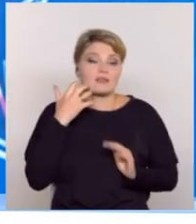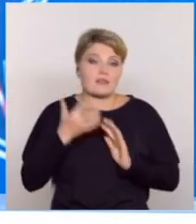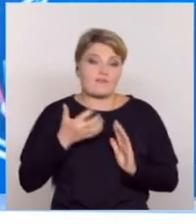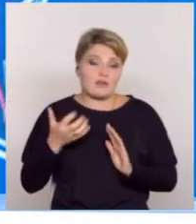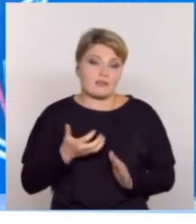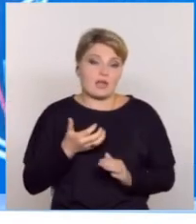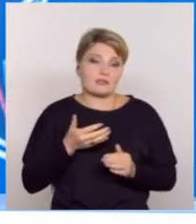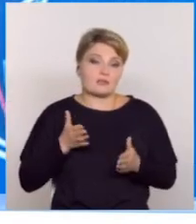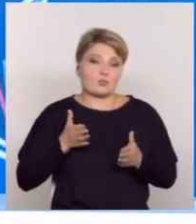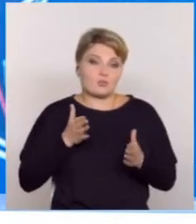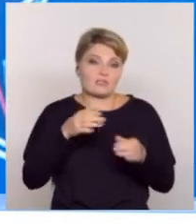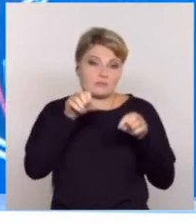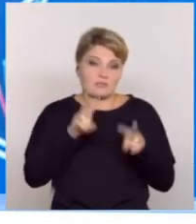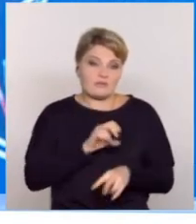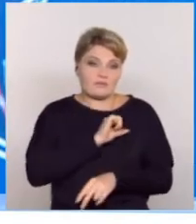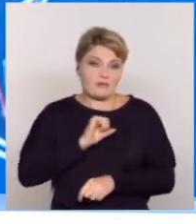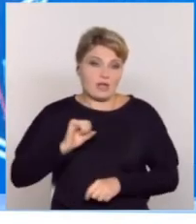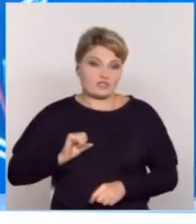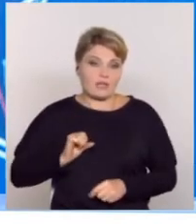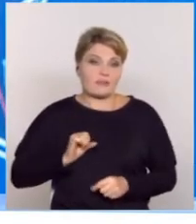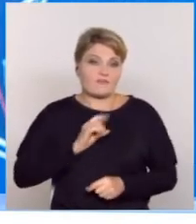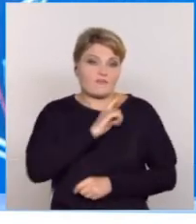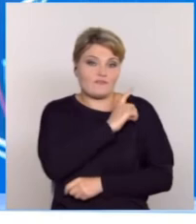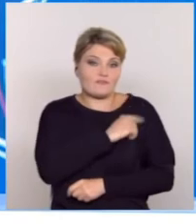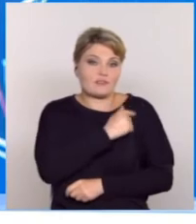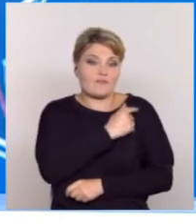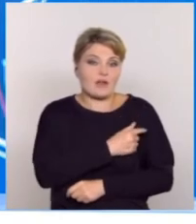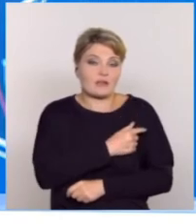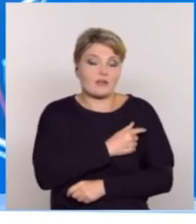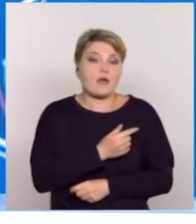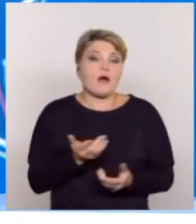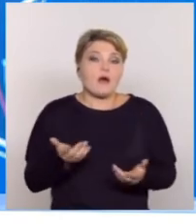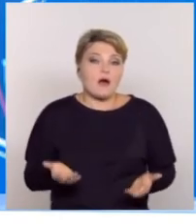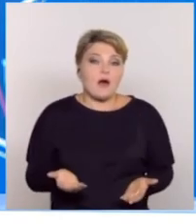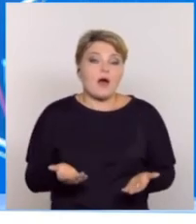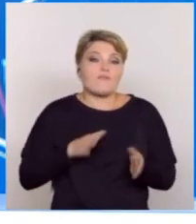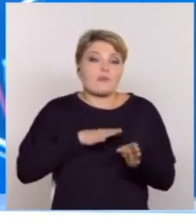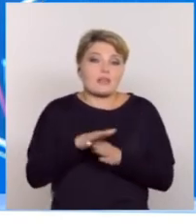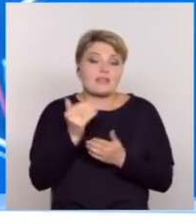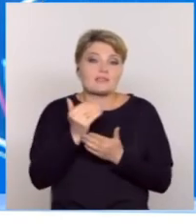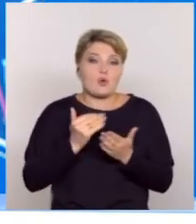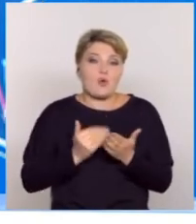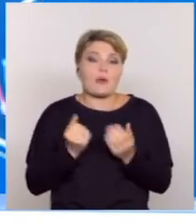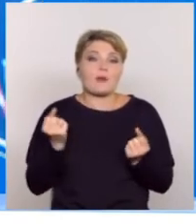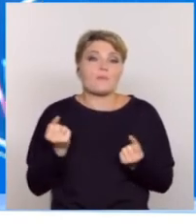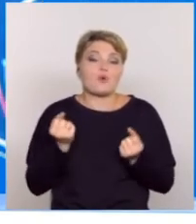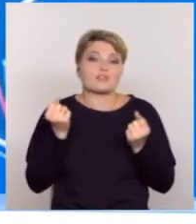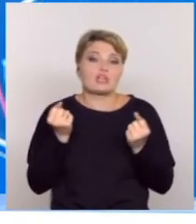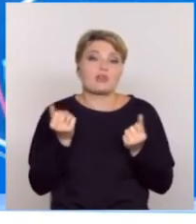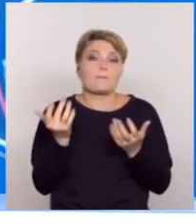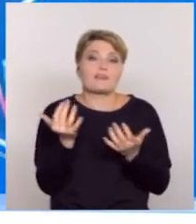узких специалистов в системе здравоохранения. Реализуется программа поддержки